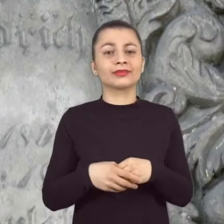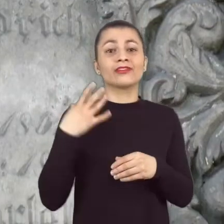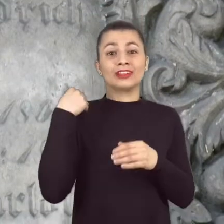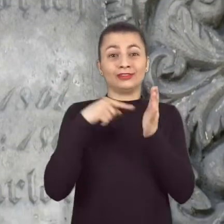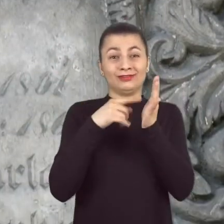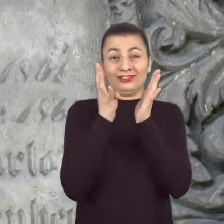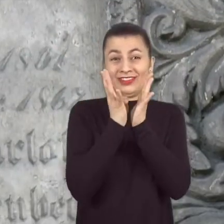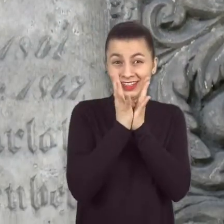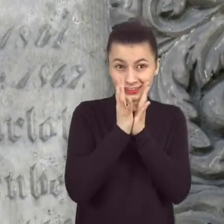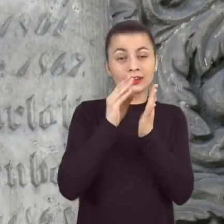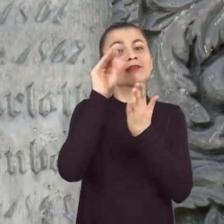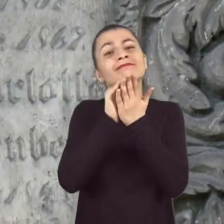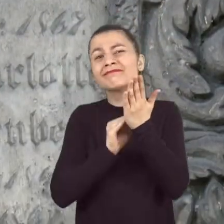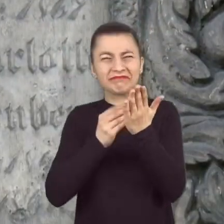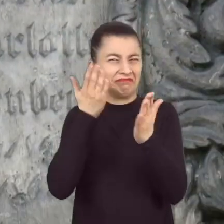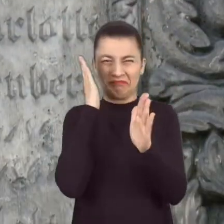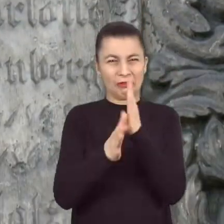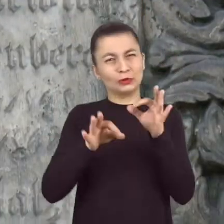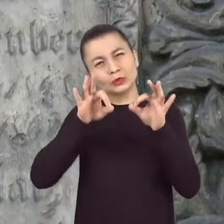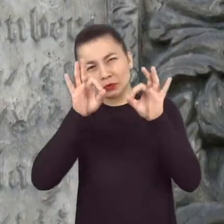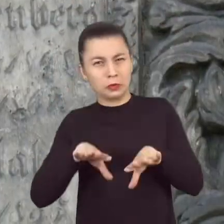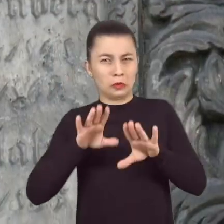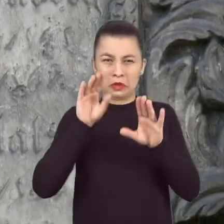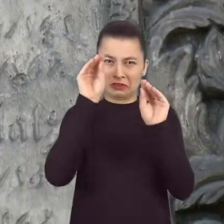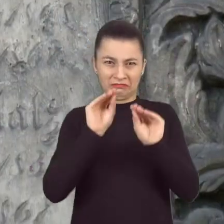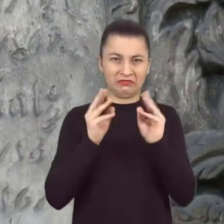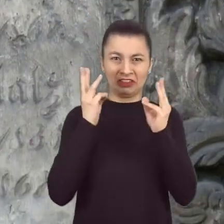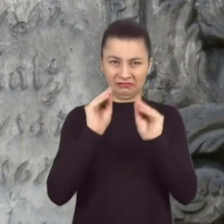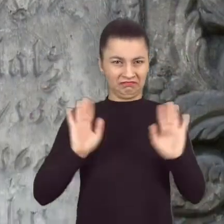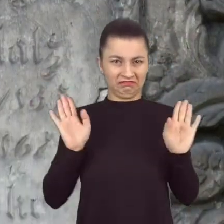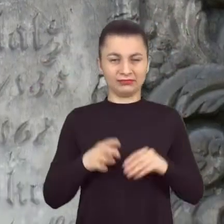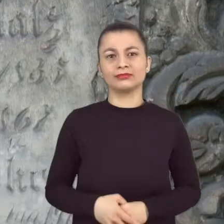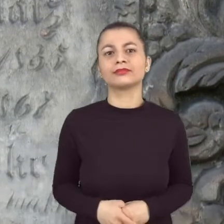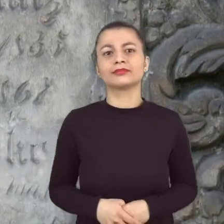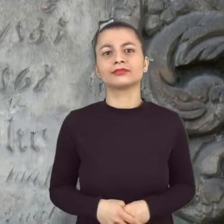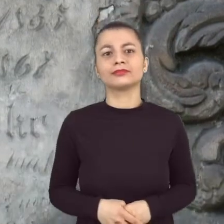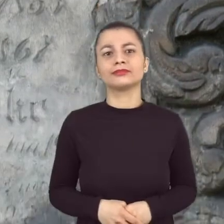W XIX wieku stała się suchym zapisem najważniejszych danych biograficznych.